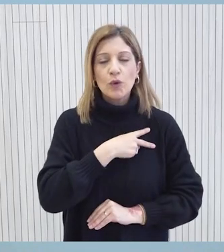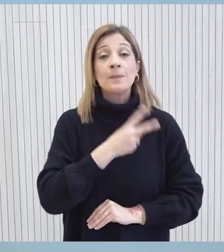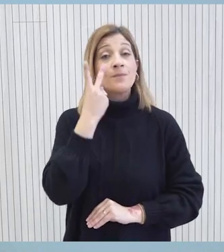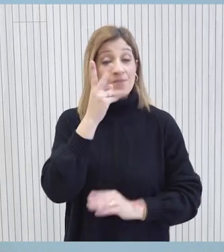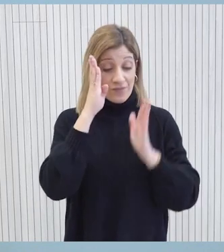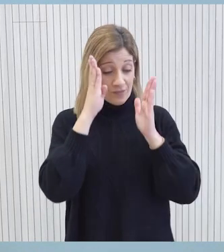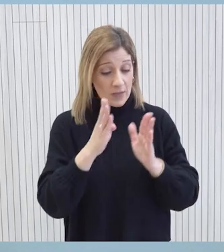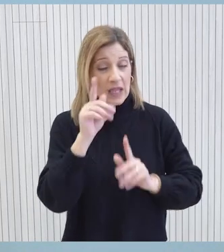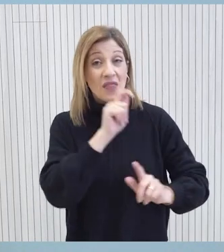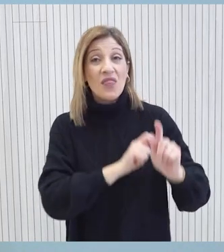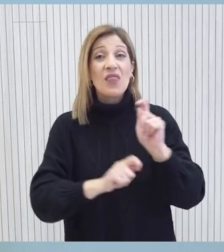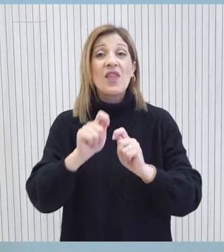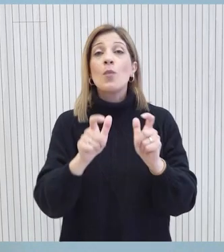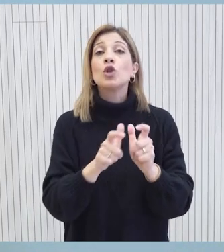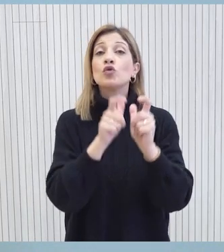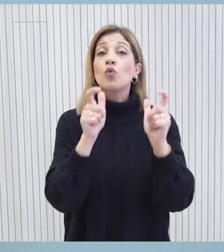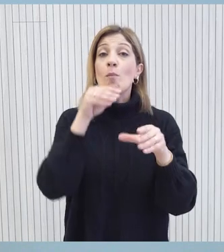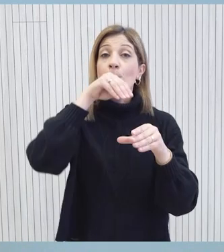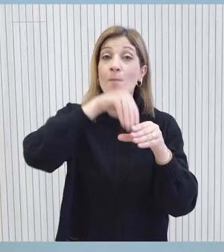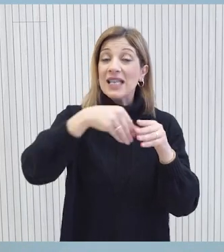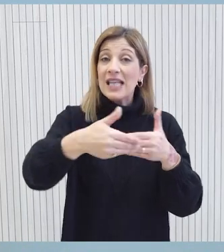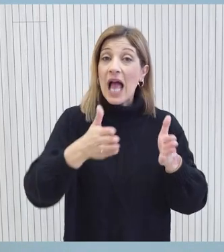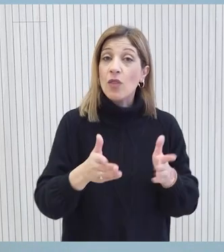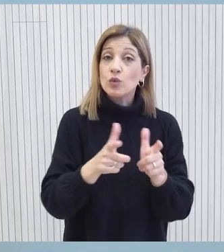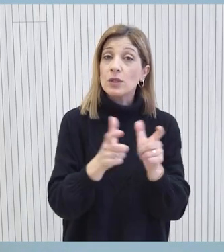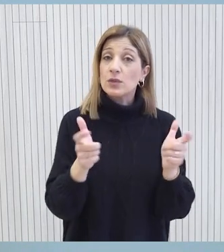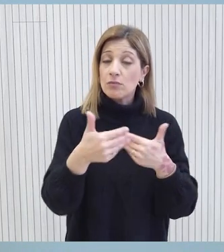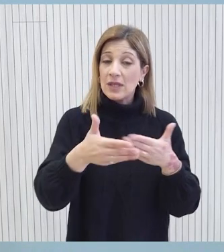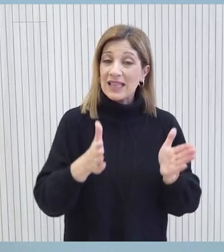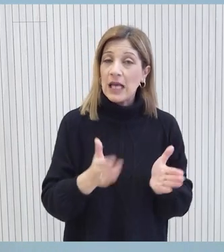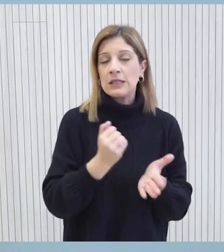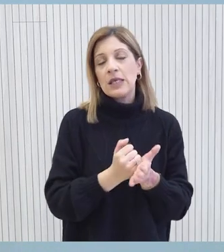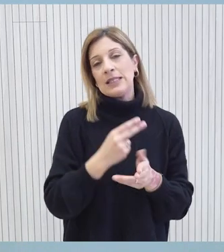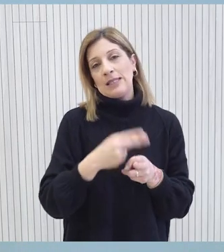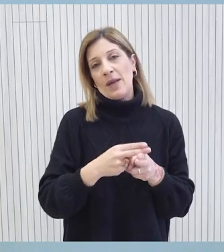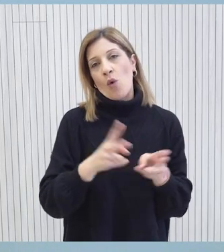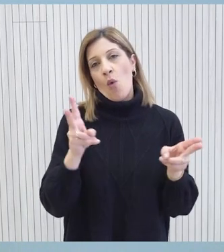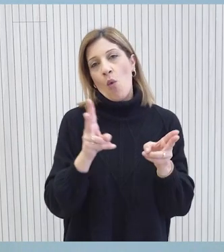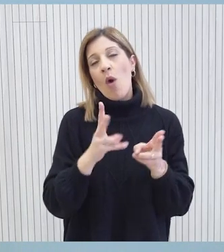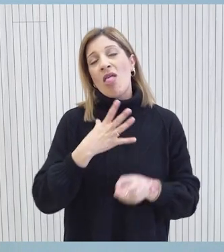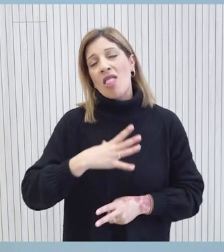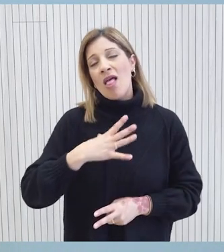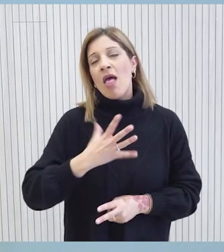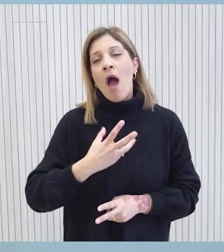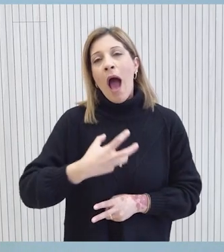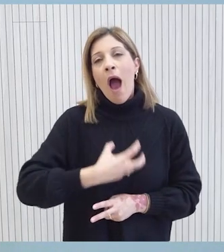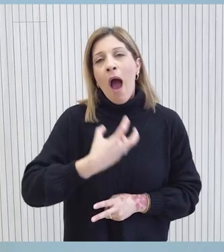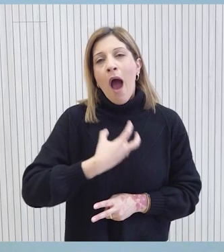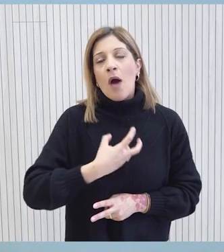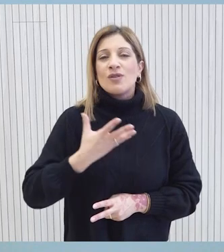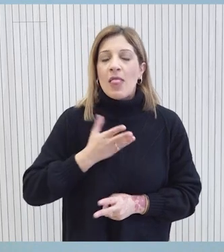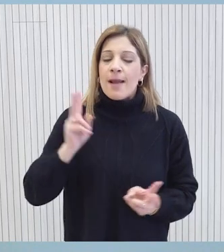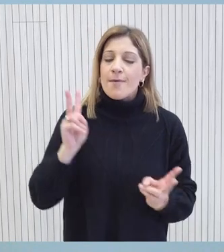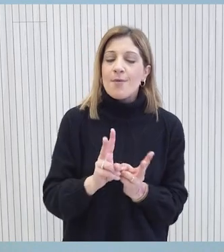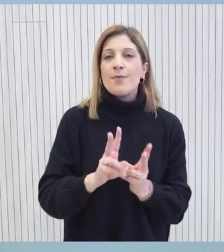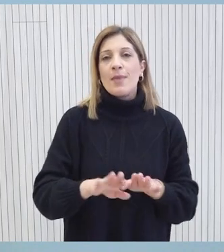στη δημιουργική δουλειά εντός της σχολικής αίθουσας και βεβαίως μειώνεται σημαντικά το άχος των μαθητών και των μαθητριών. Ο εξυγχρονισμός